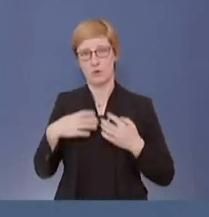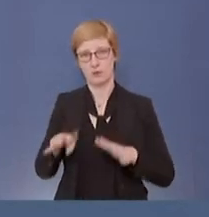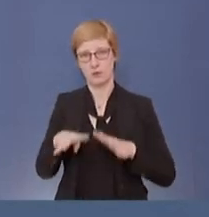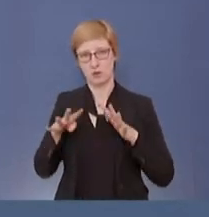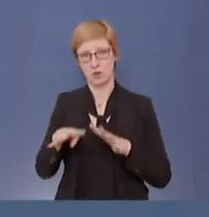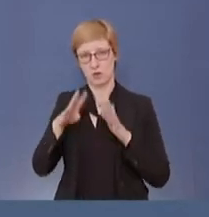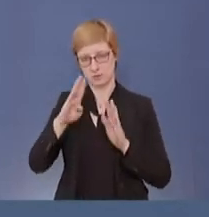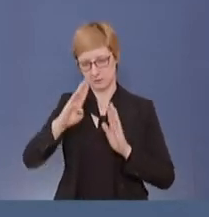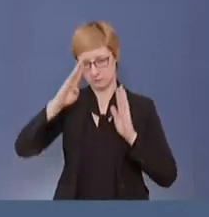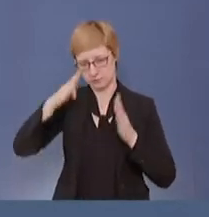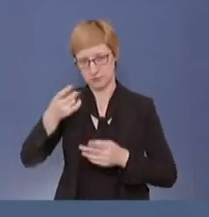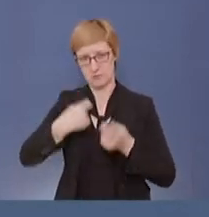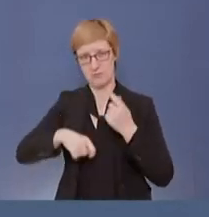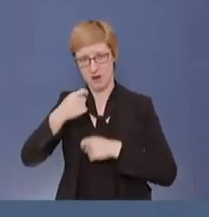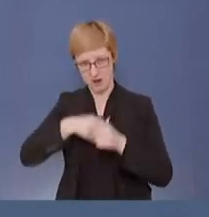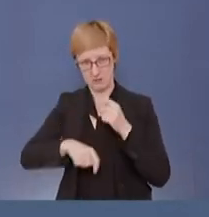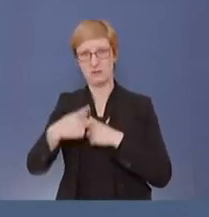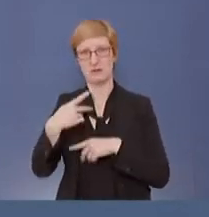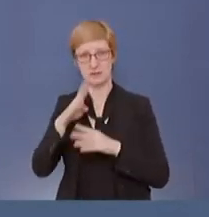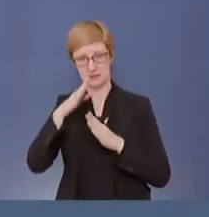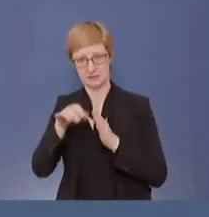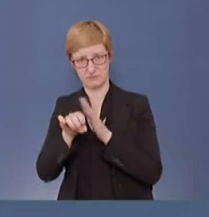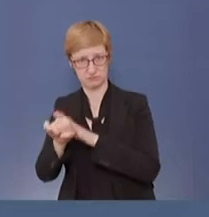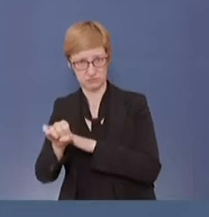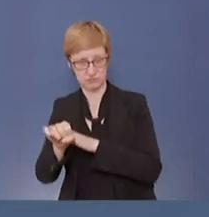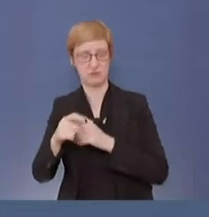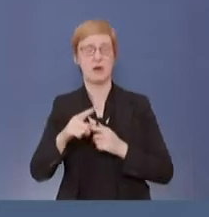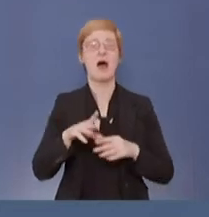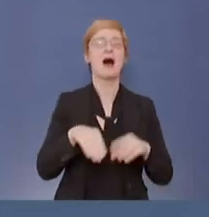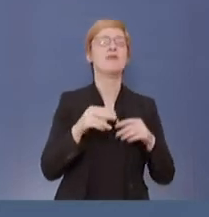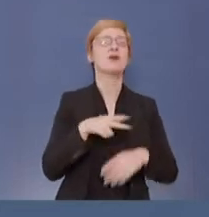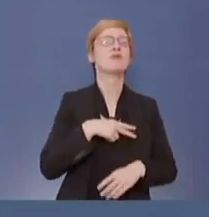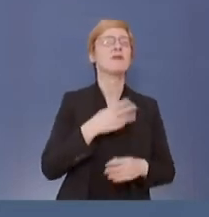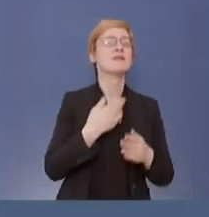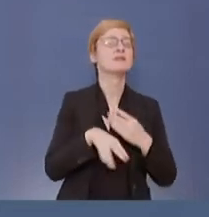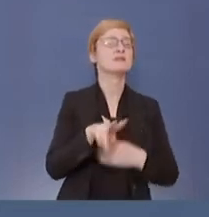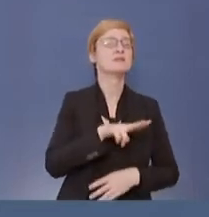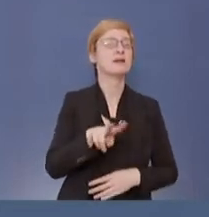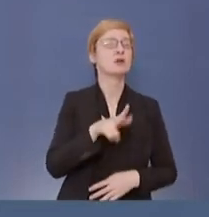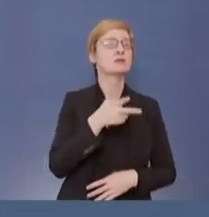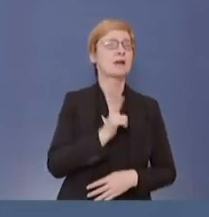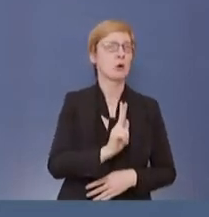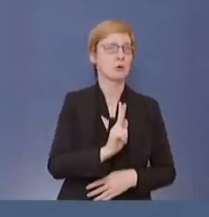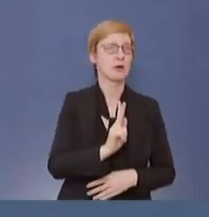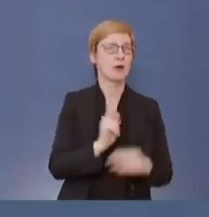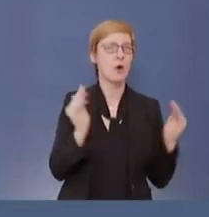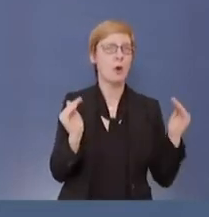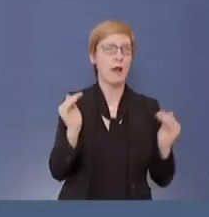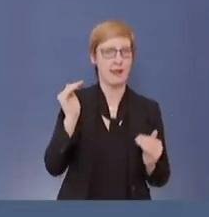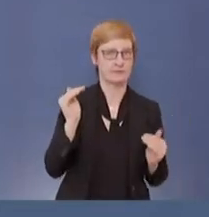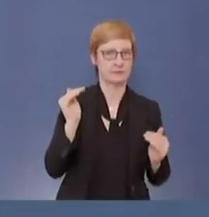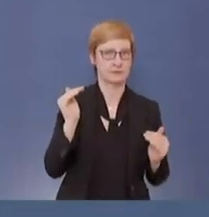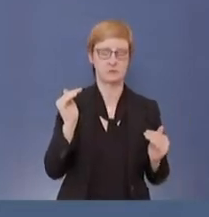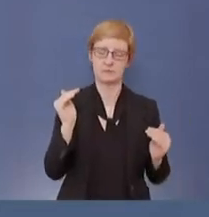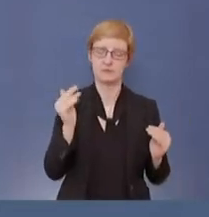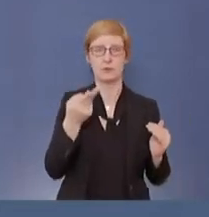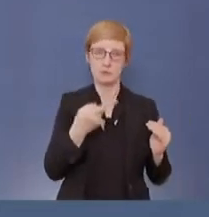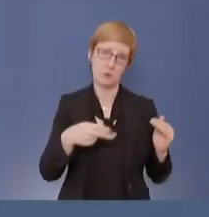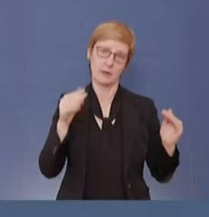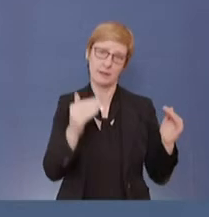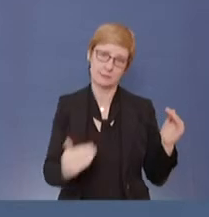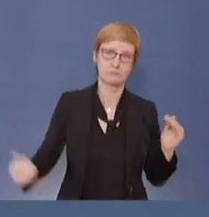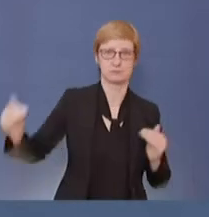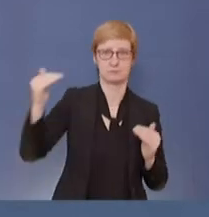intensivmedizinischer Behandlung. Anfang November war es die Hälfte, 2.300. Wir haben zurzeit